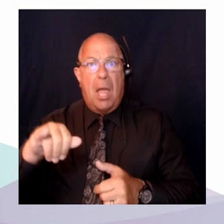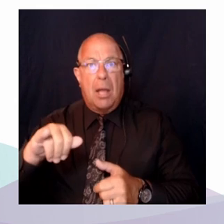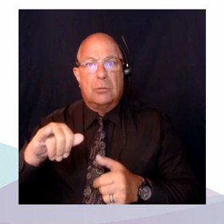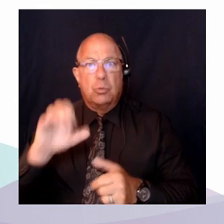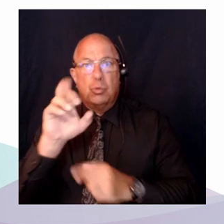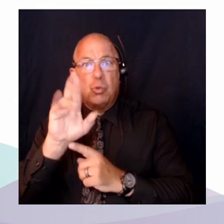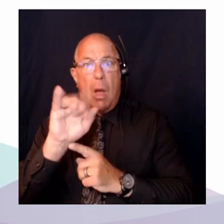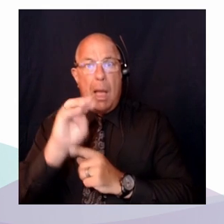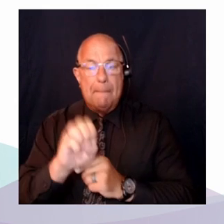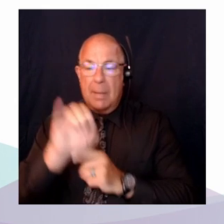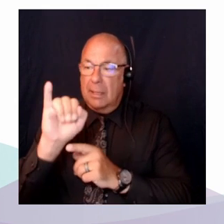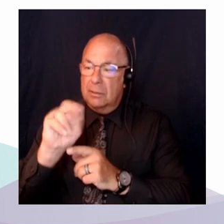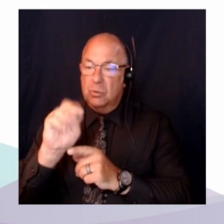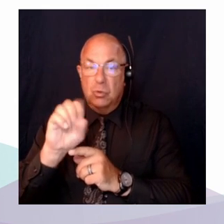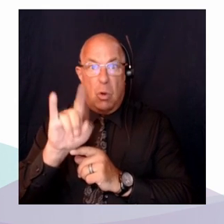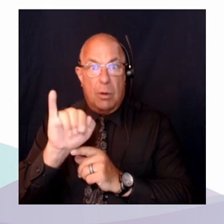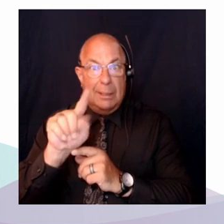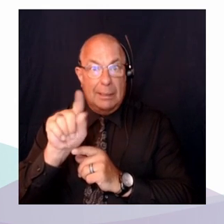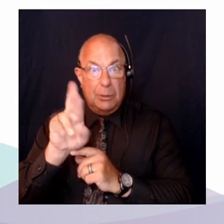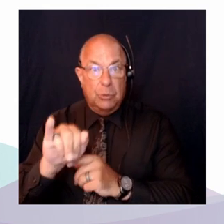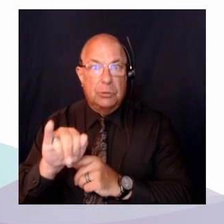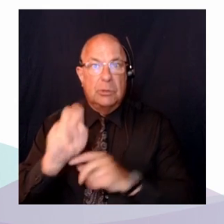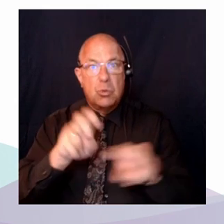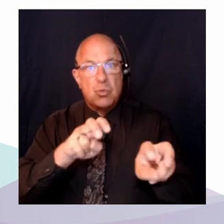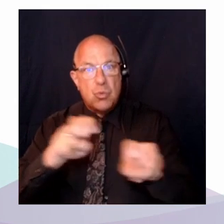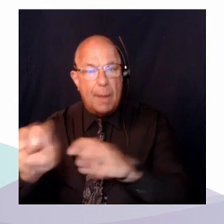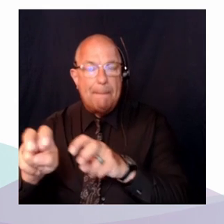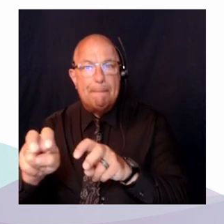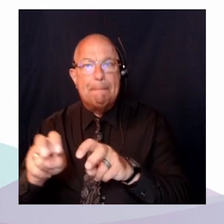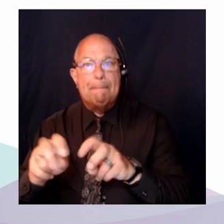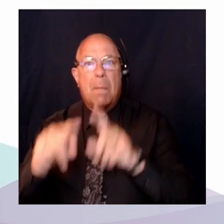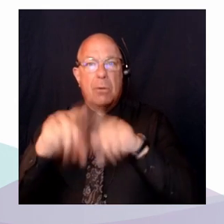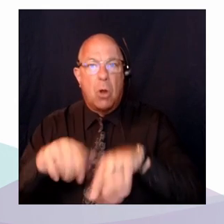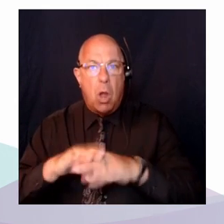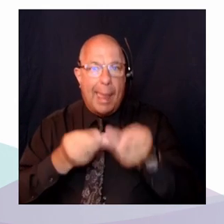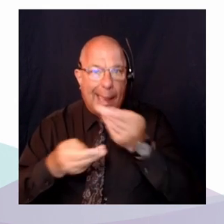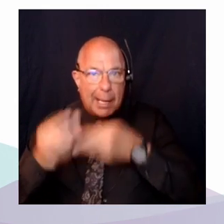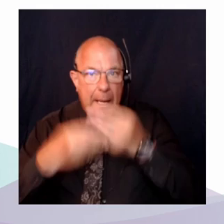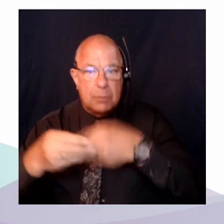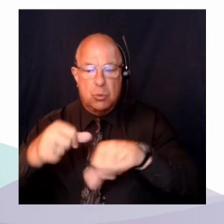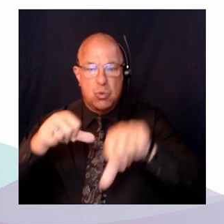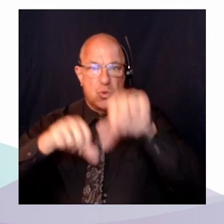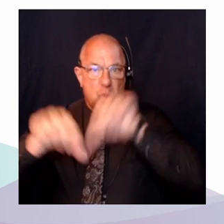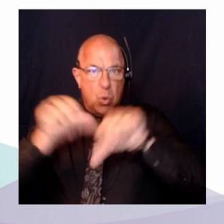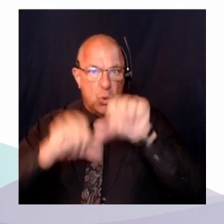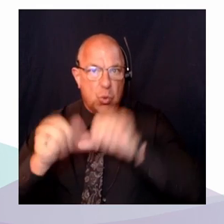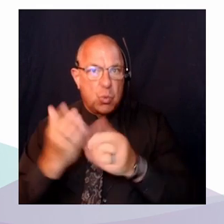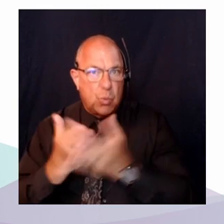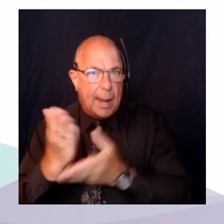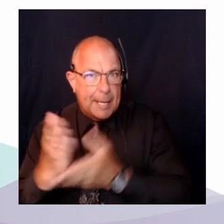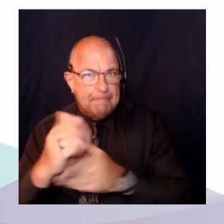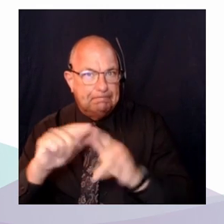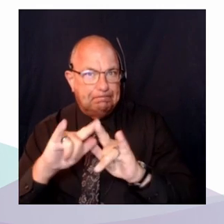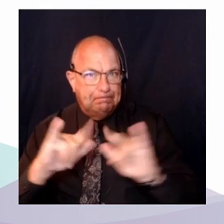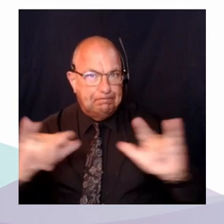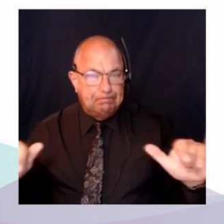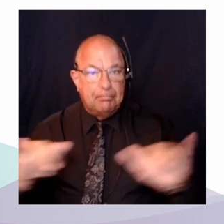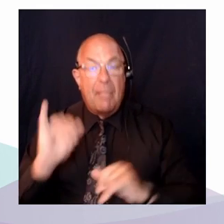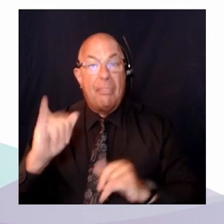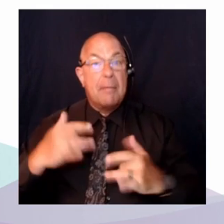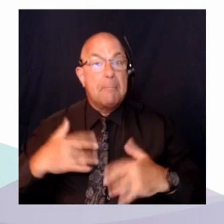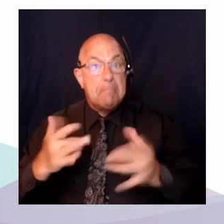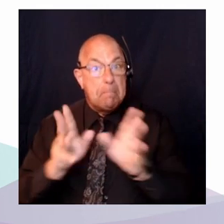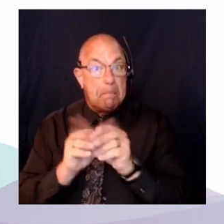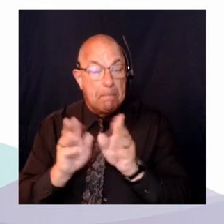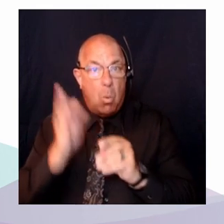fondée sur les droits économiques et sociaux ». L'événement se déroulera en français et en langue des